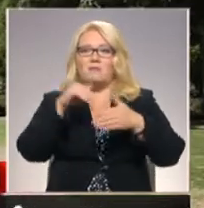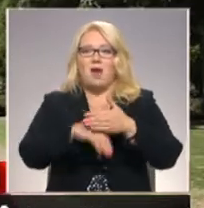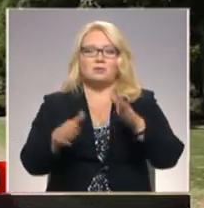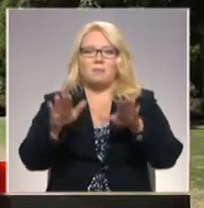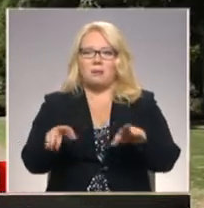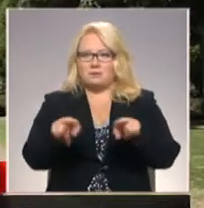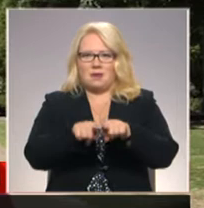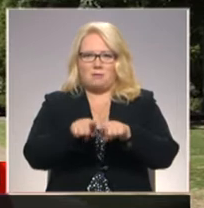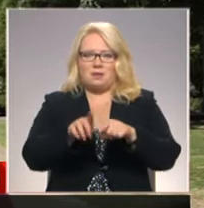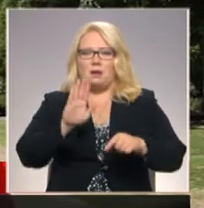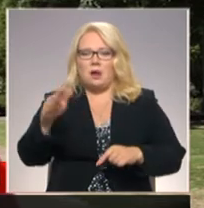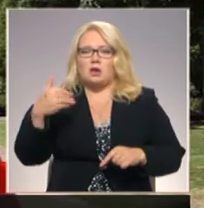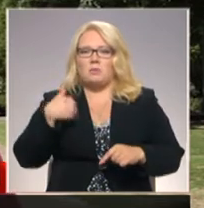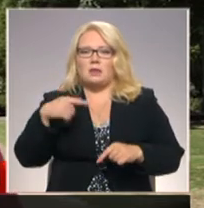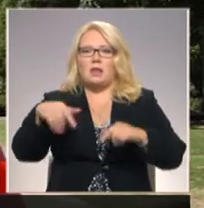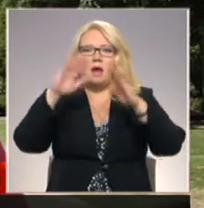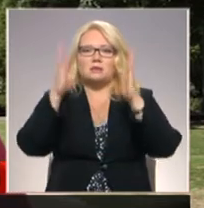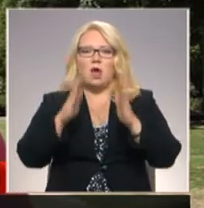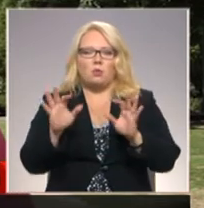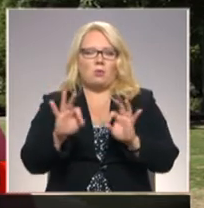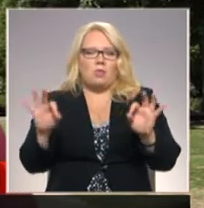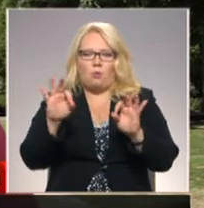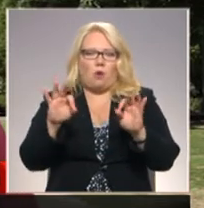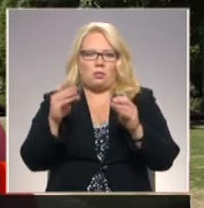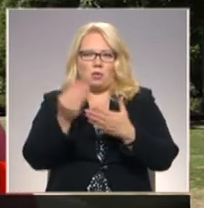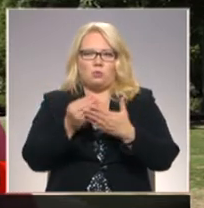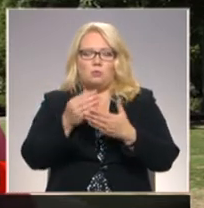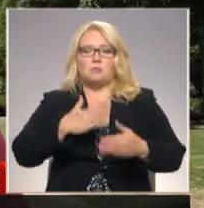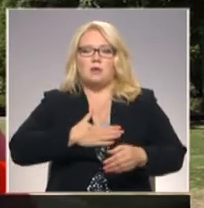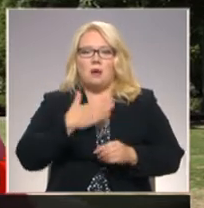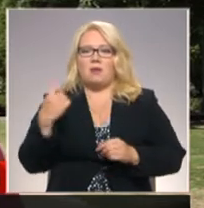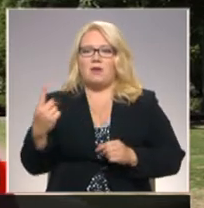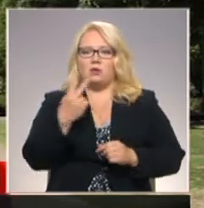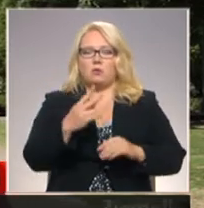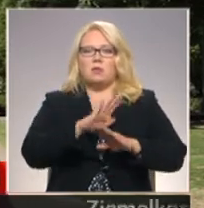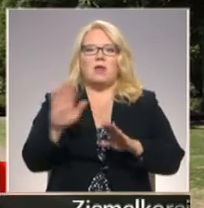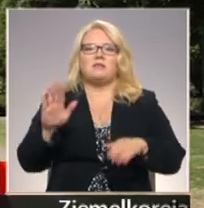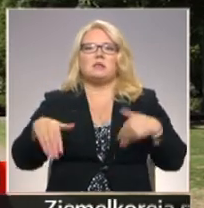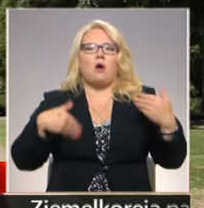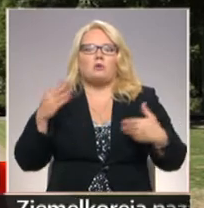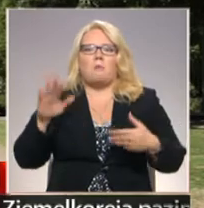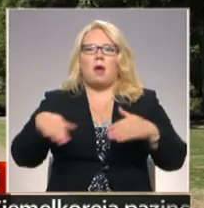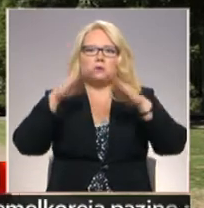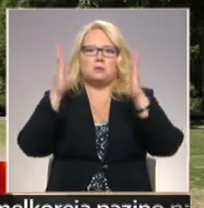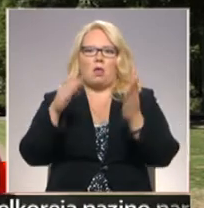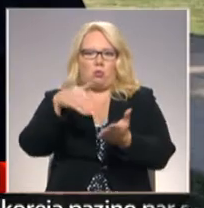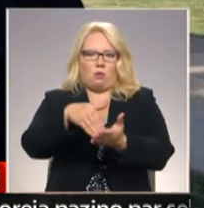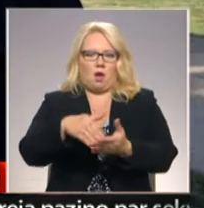pati. Priekš manis šī statuji neko nenozīmē. Mums jāmīl vienam otrs, nevis jāuztraucas par statujām.